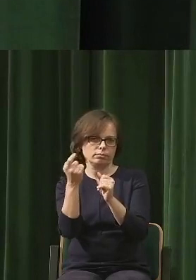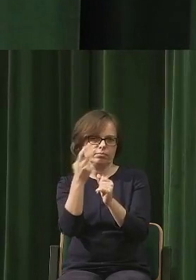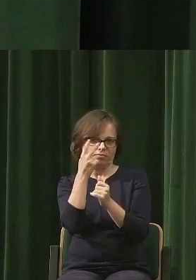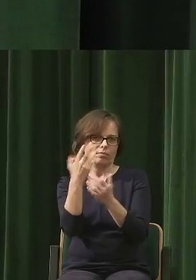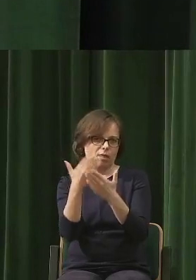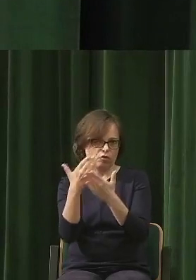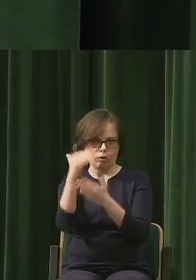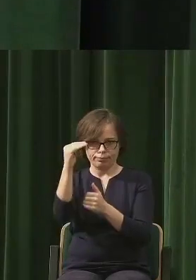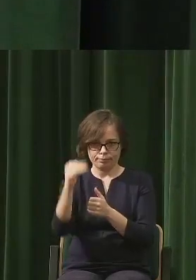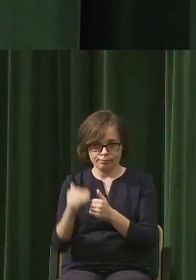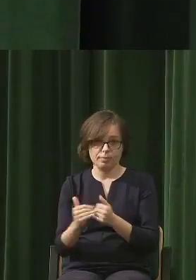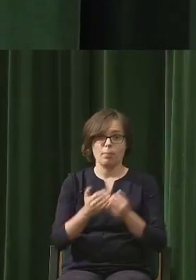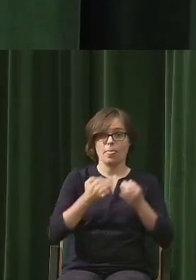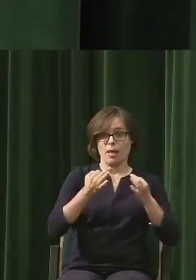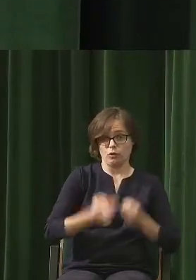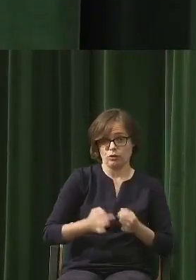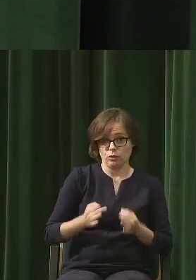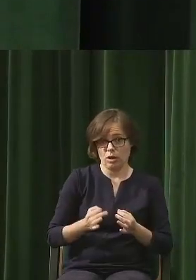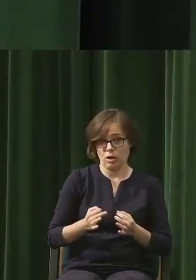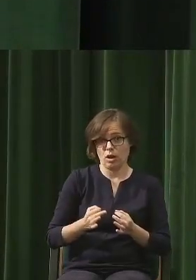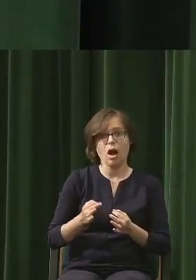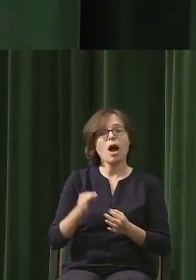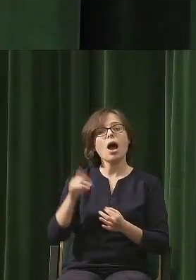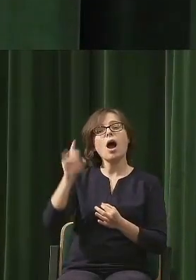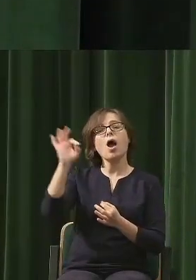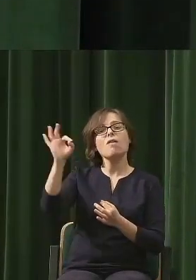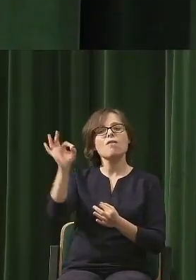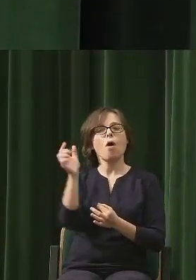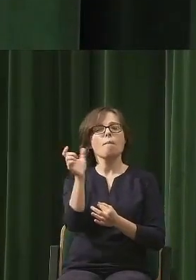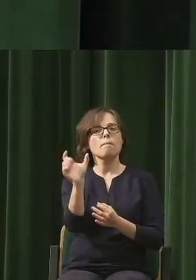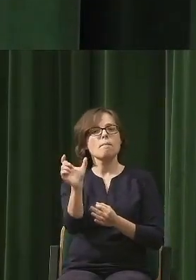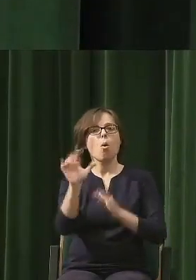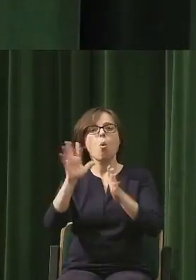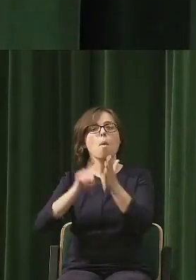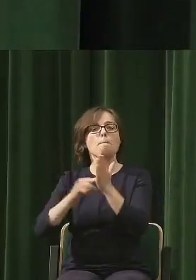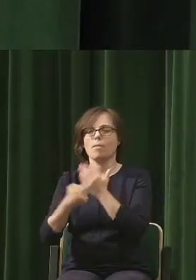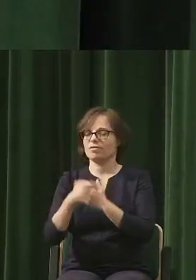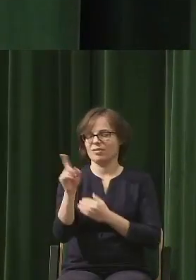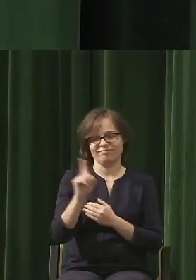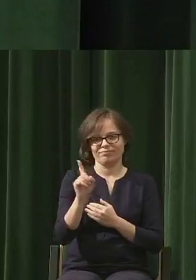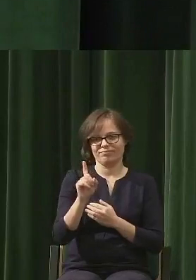to już nie jest tylko metafora, tylko oficjalna propozycja